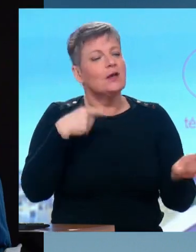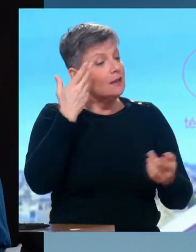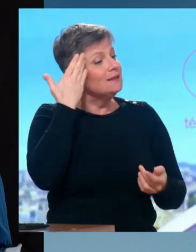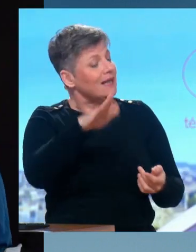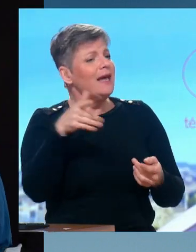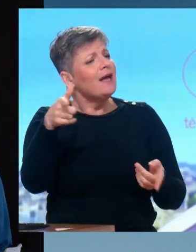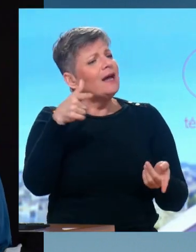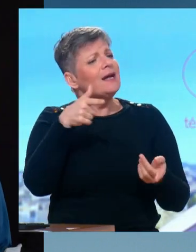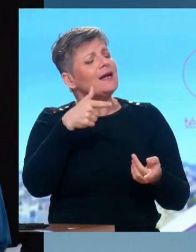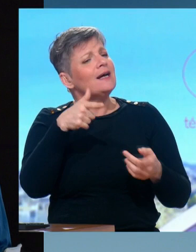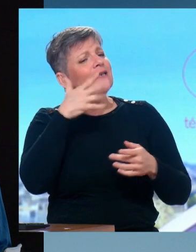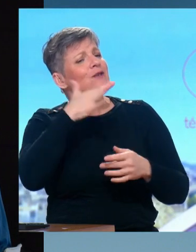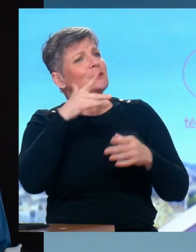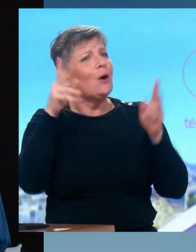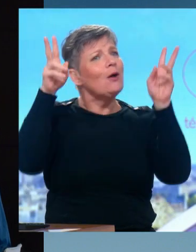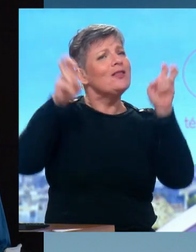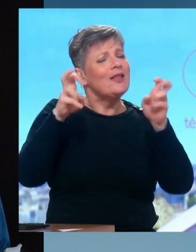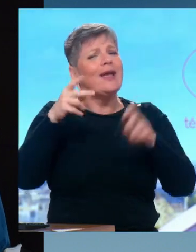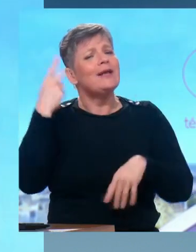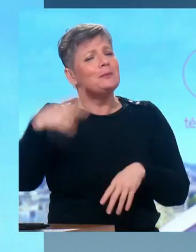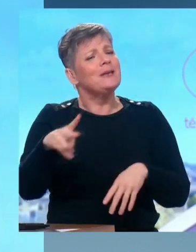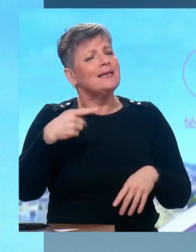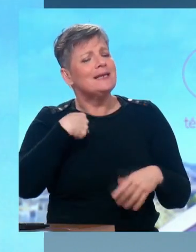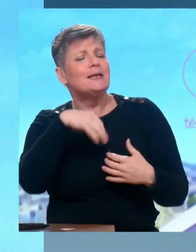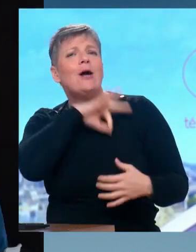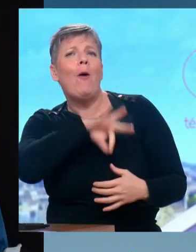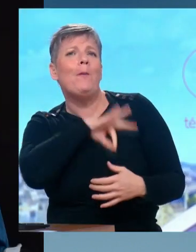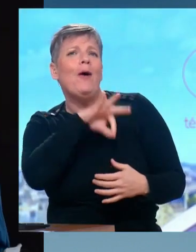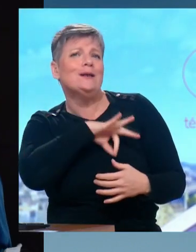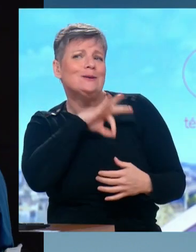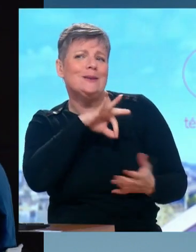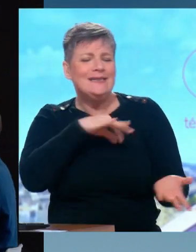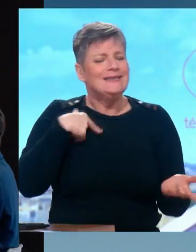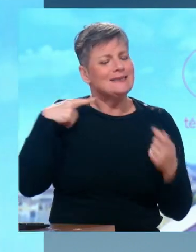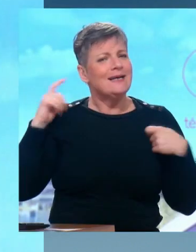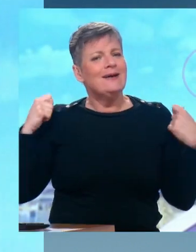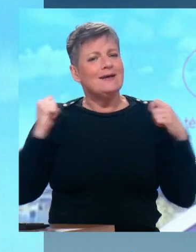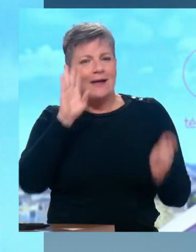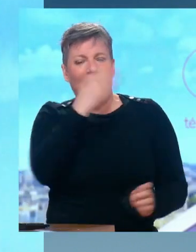chantait l'opportuniste qui retourne sa veste. Faites attention. Oui, mais je sais, je la chante aussi. Je l'adore. Merci à vous, Fabien Roussel, et bonne journée. Merci.